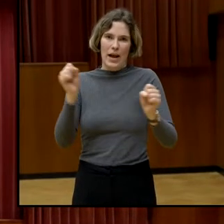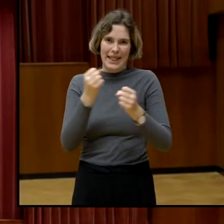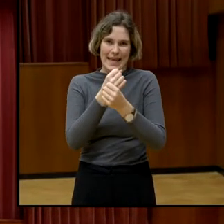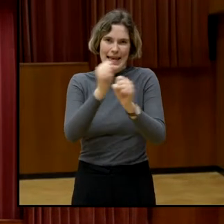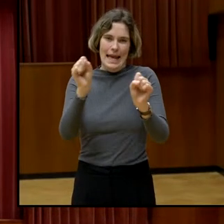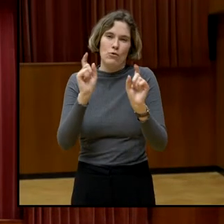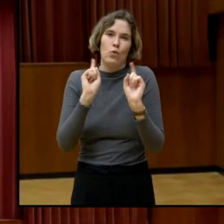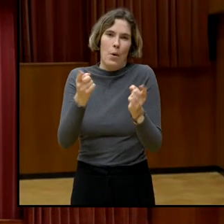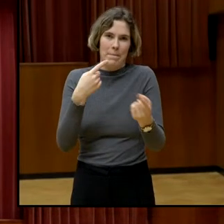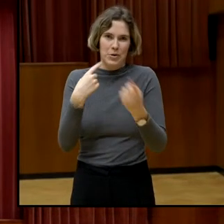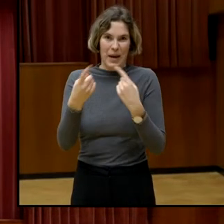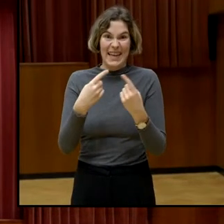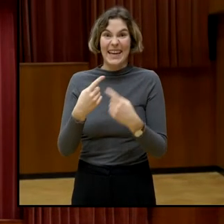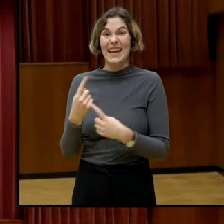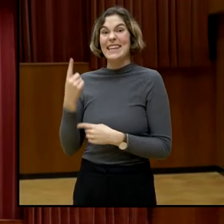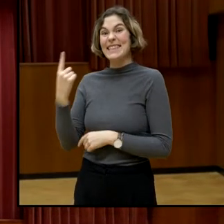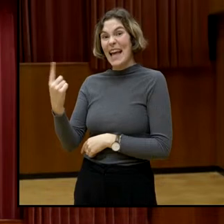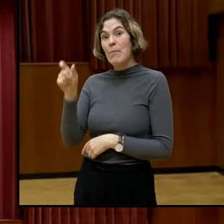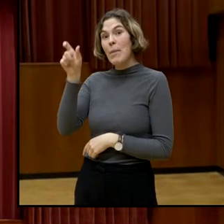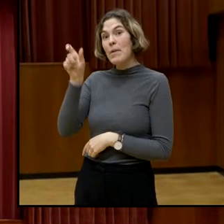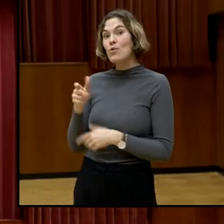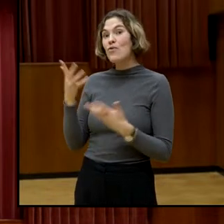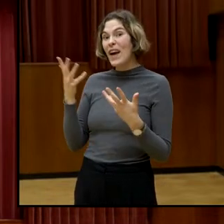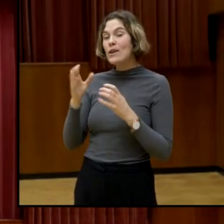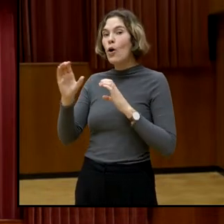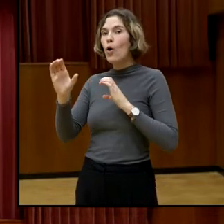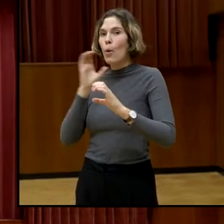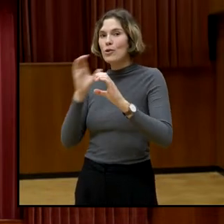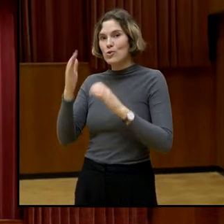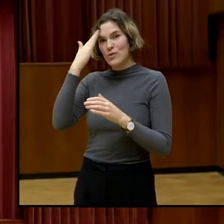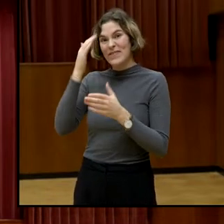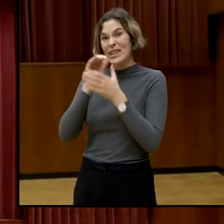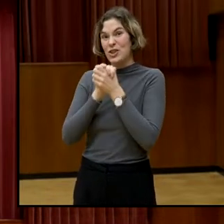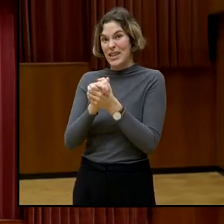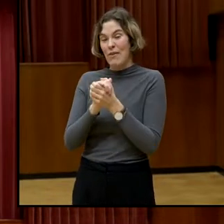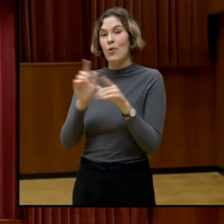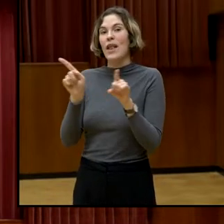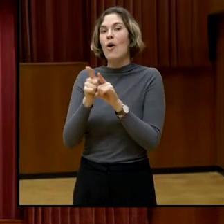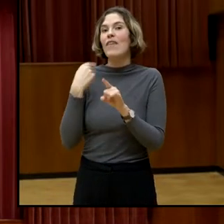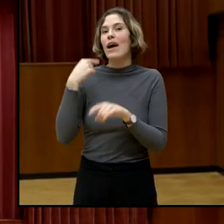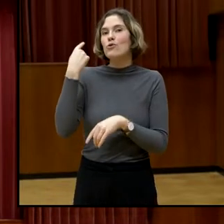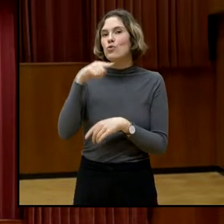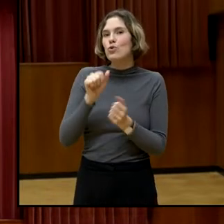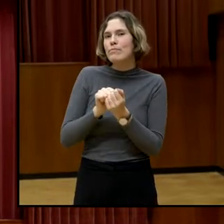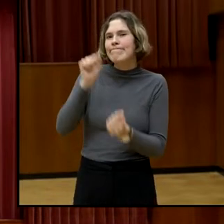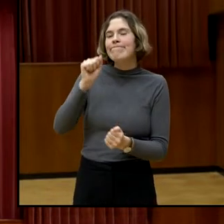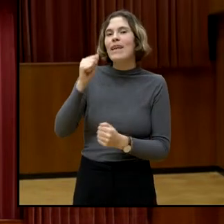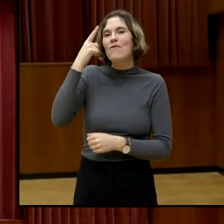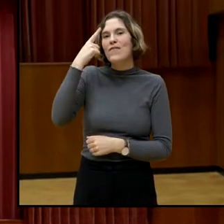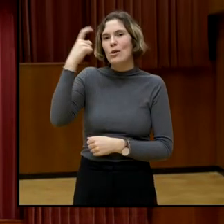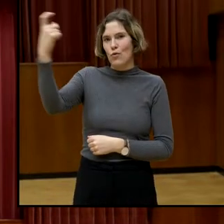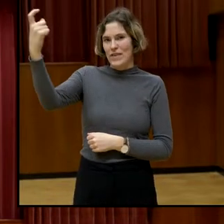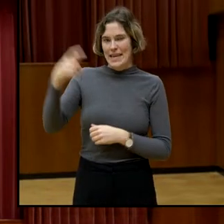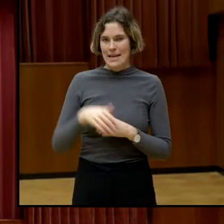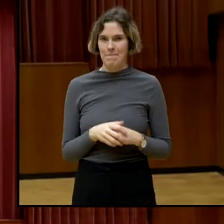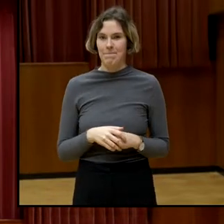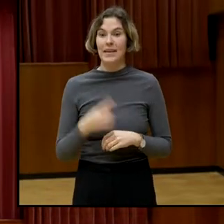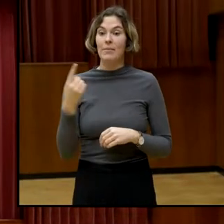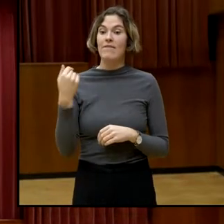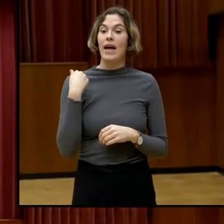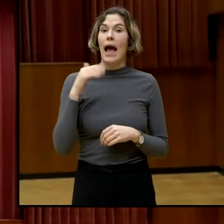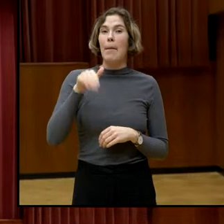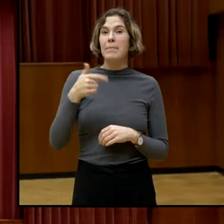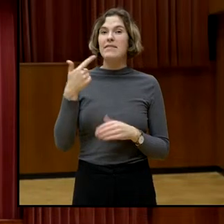Wolfgang ist Kommunikationswissenschaftler und studierter Philosoph. Er war ab 2007 für die